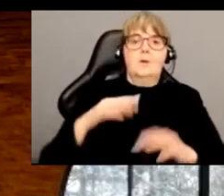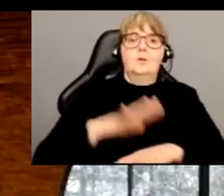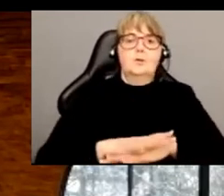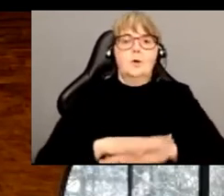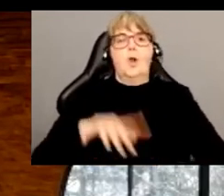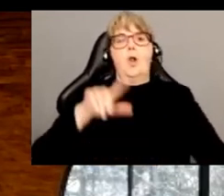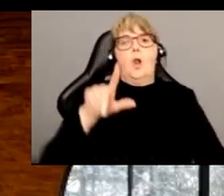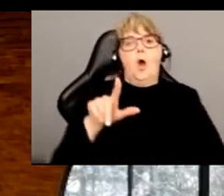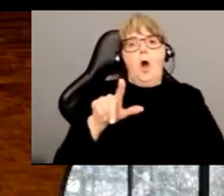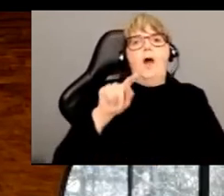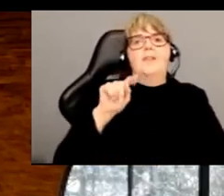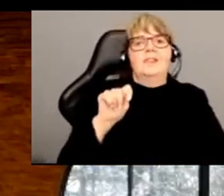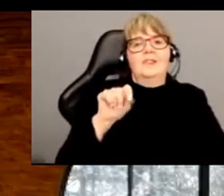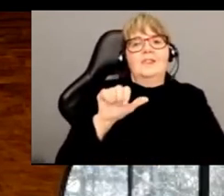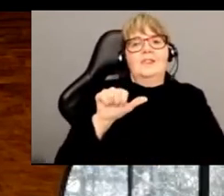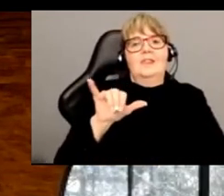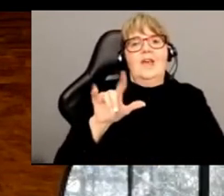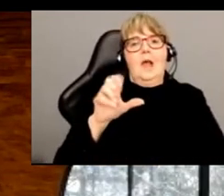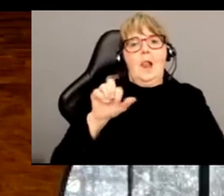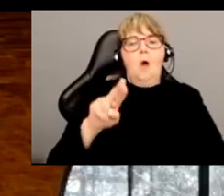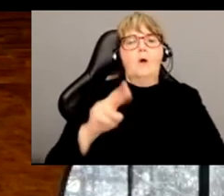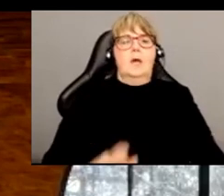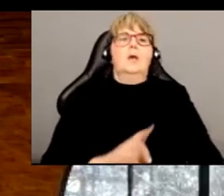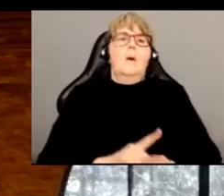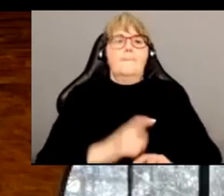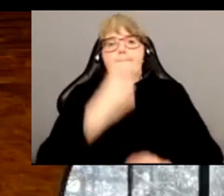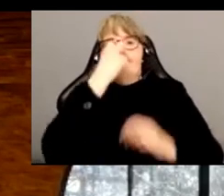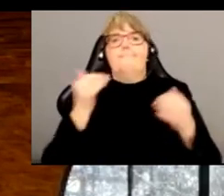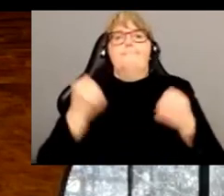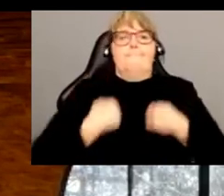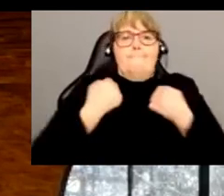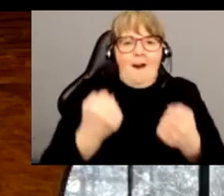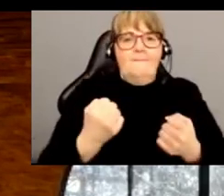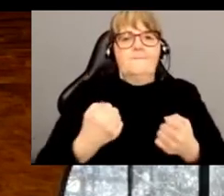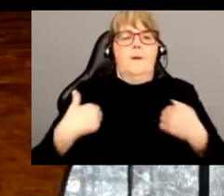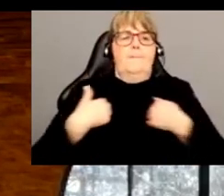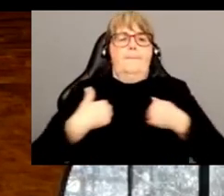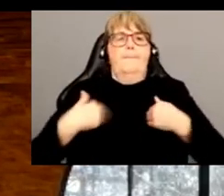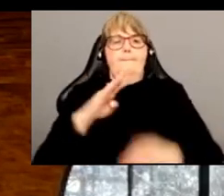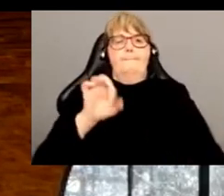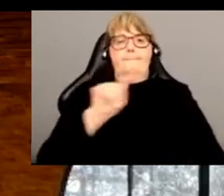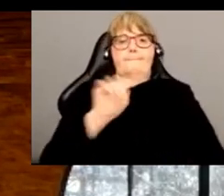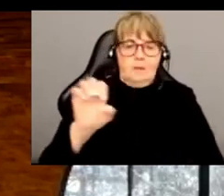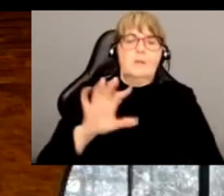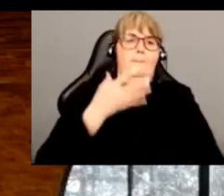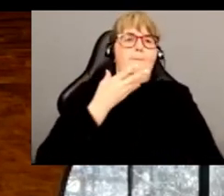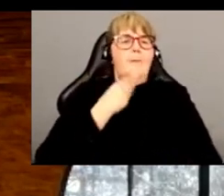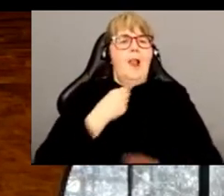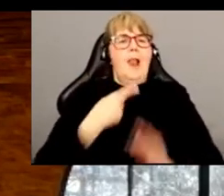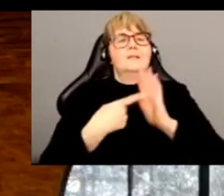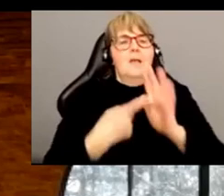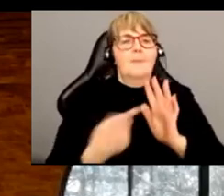Sonora Taylor, « Brasse bête », ici la traduction française, c'est vraiment magnifique. Donc, c'est vraiment un bel exemple d'une